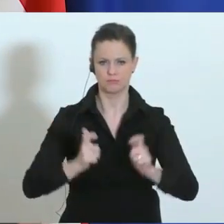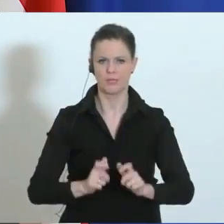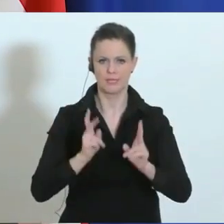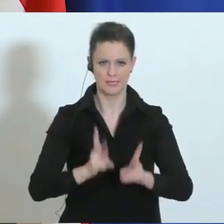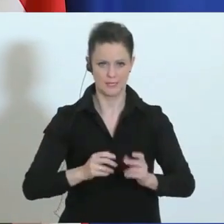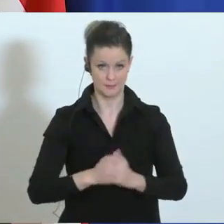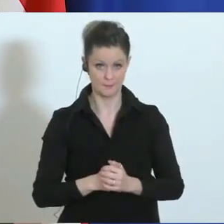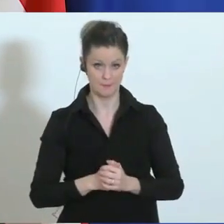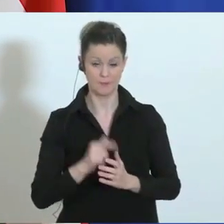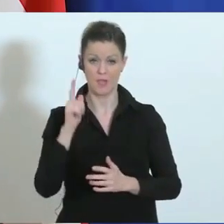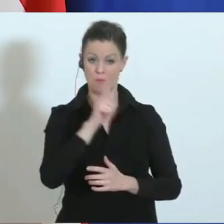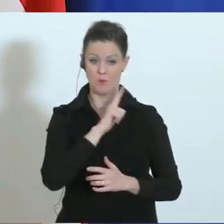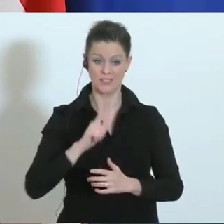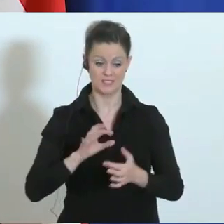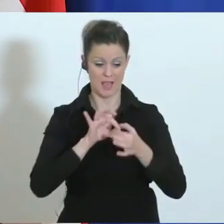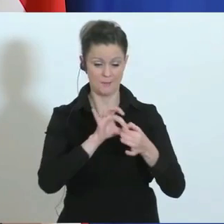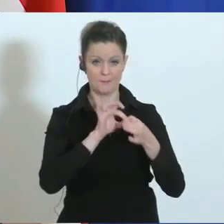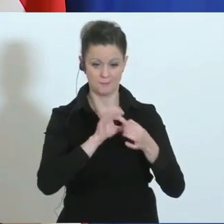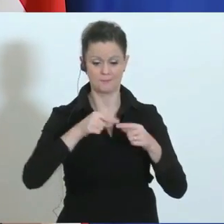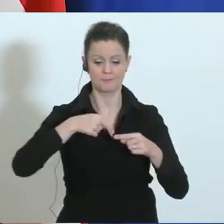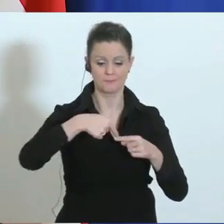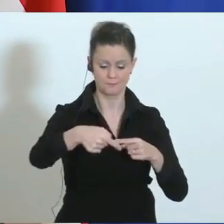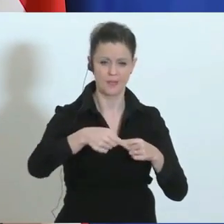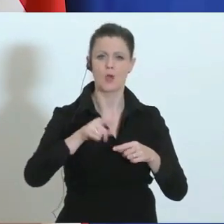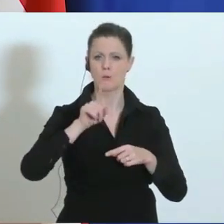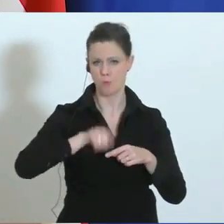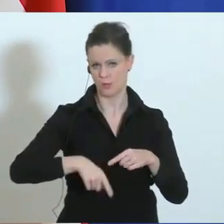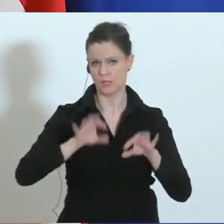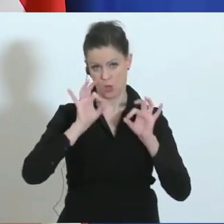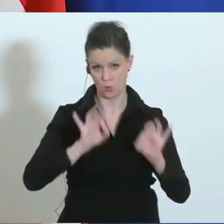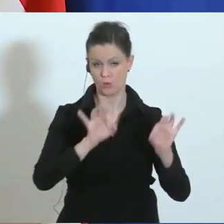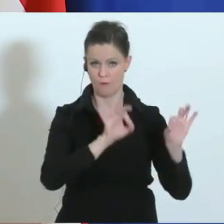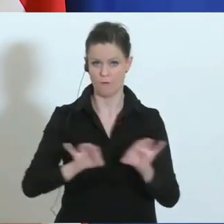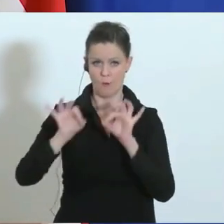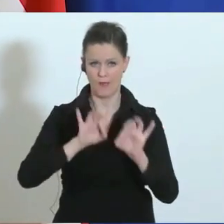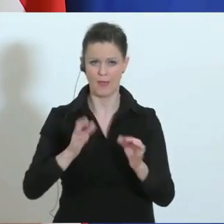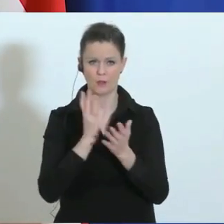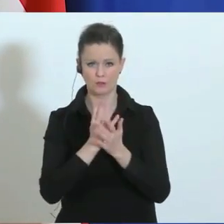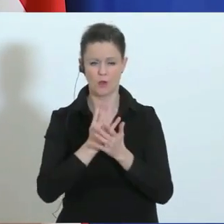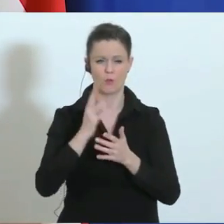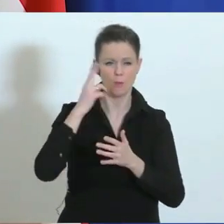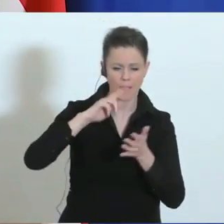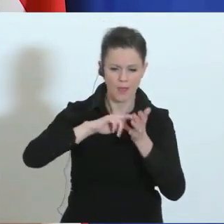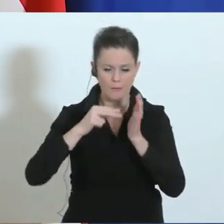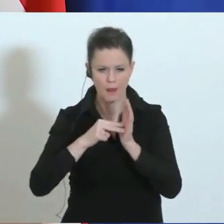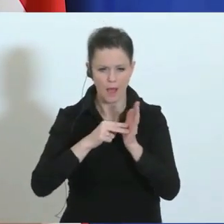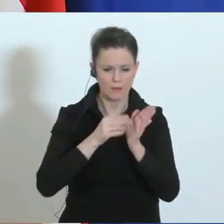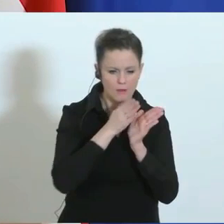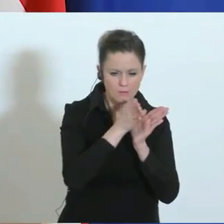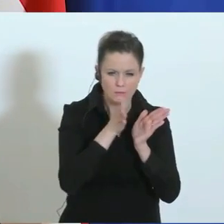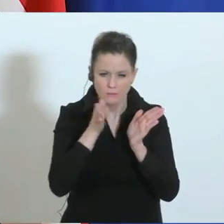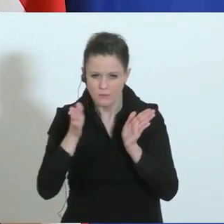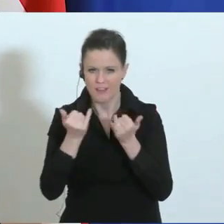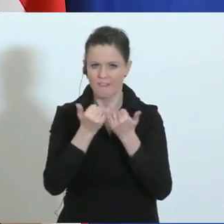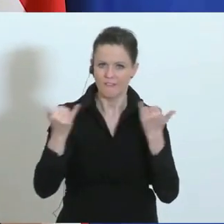Polizei konkret ist auf die nächsten Monate gut vorbereitet. Wir haben mehrere Szenarien entwickelt, um ausreichend Polizistinnen und